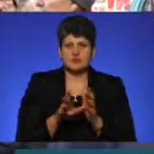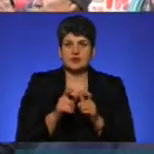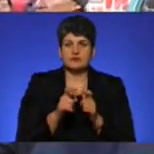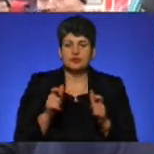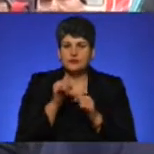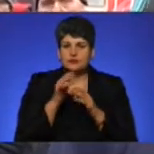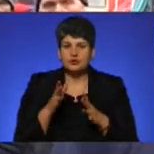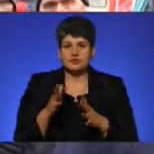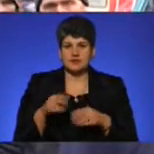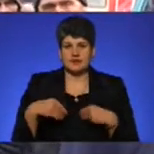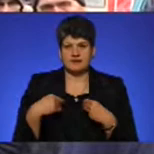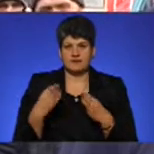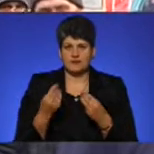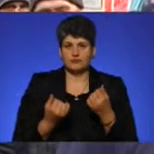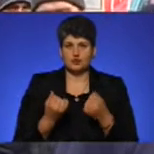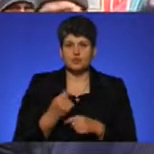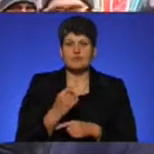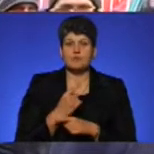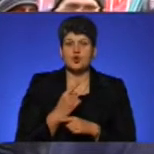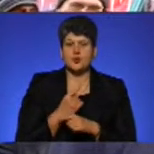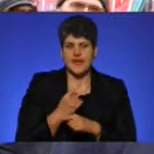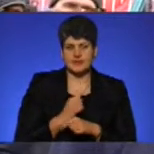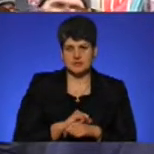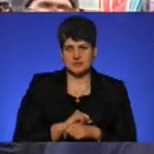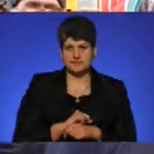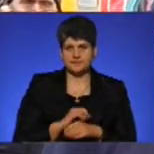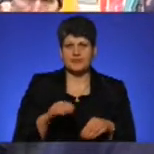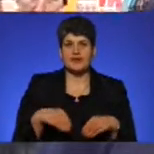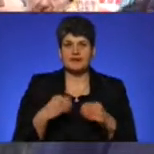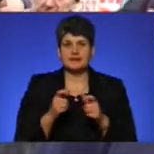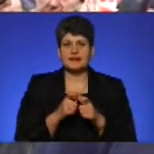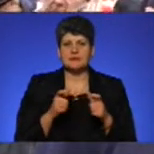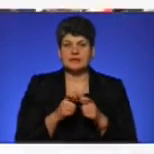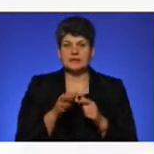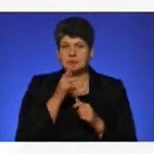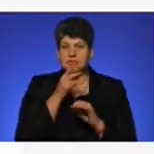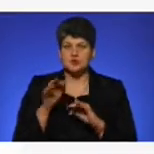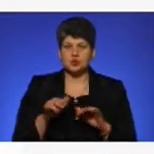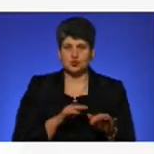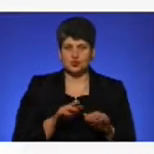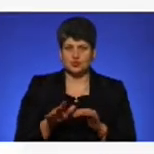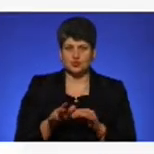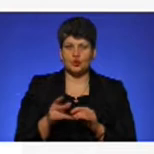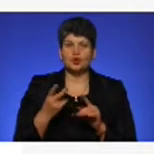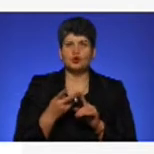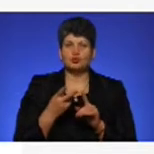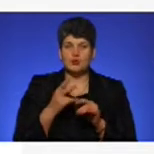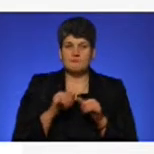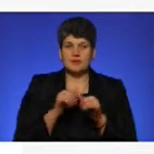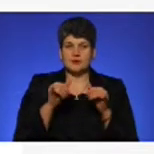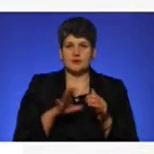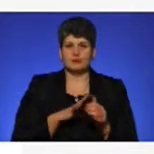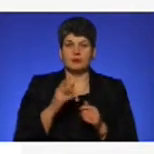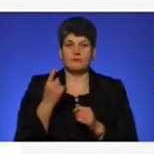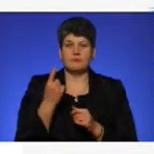оскільки водію забороняється давати білети під час руху. Друге підняття плати за проїзд відбулось 1